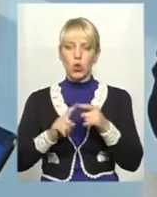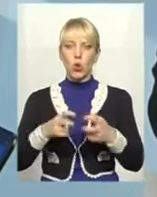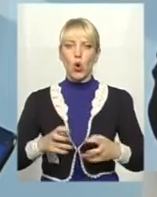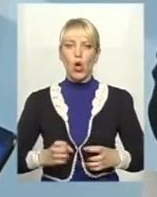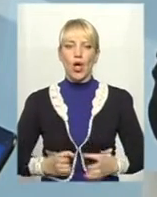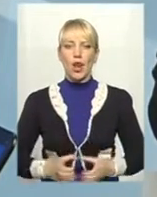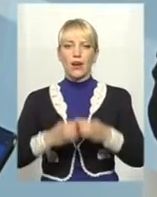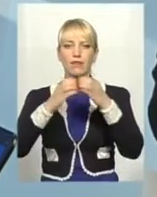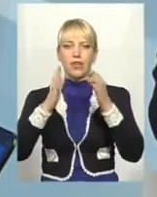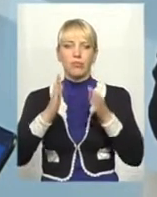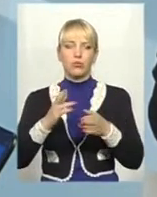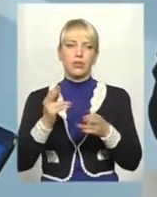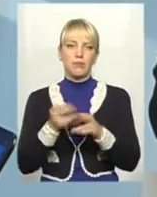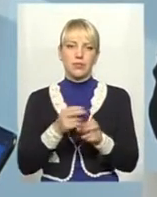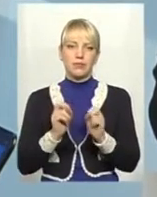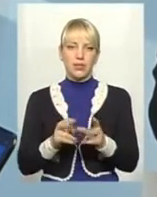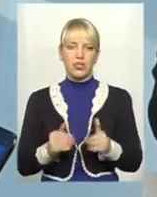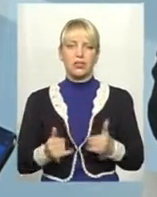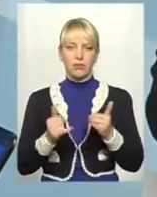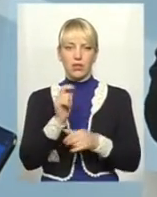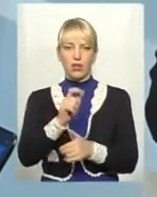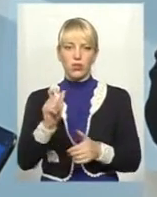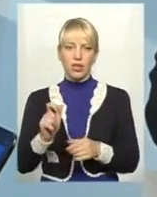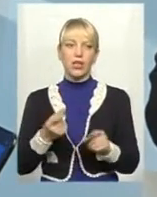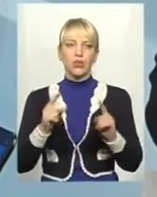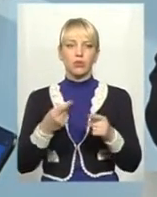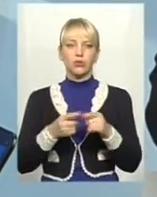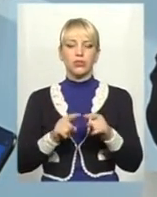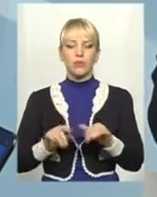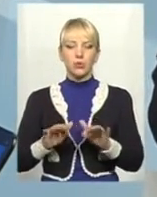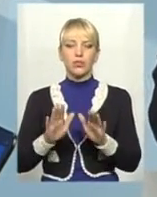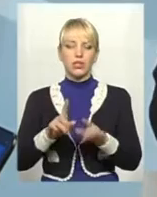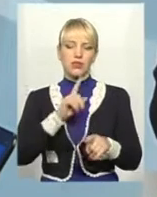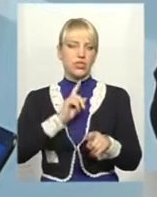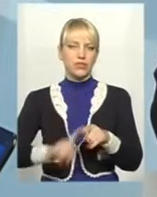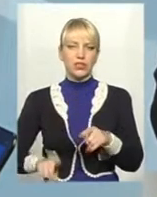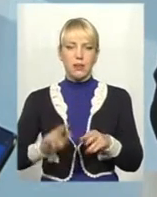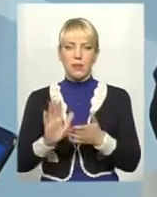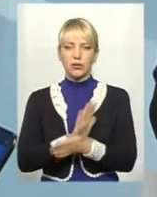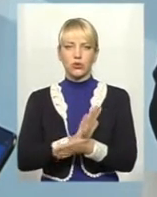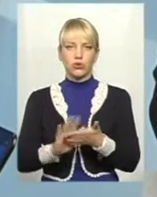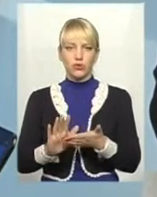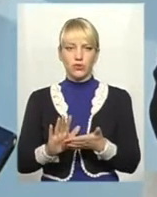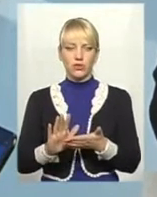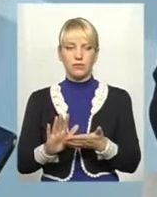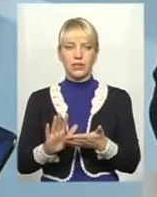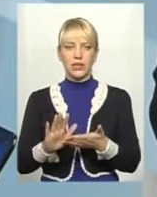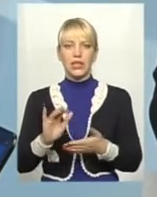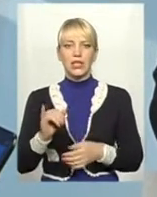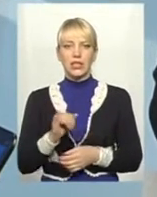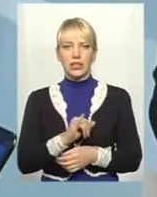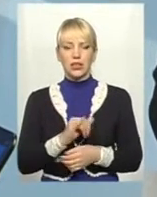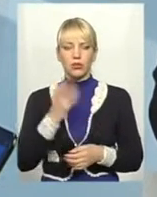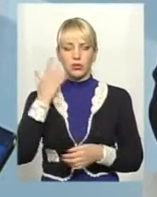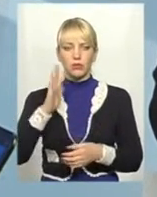безпечним для тих, хто буде його використовувати. Тому ця процедура проходиться бистро, вона безкоштовна. І, коли вона